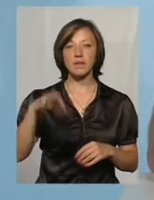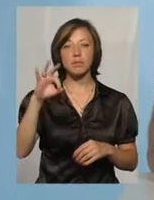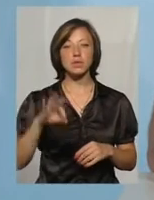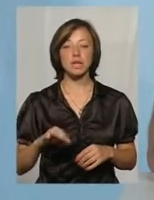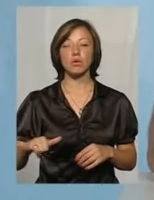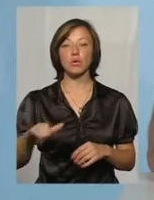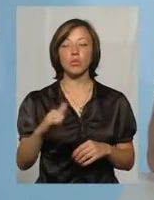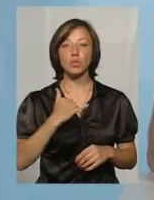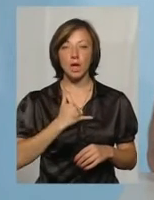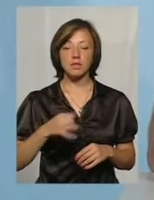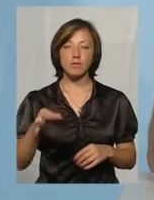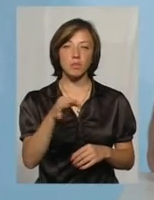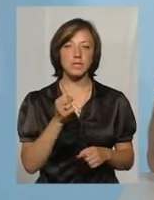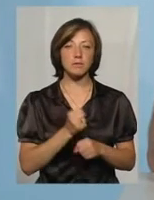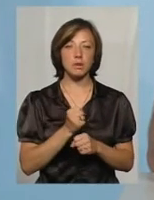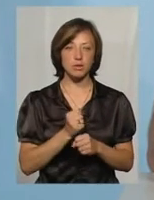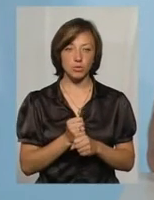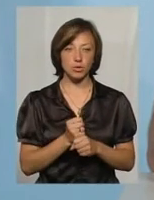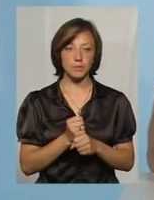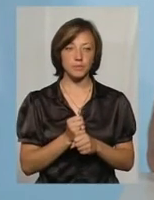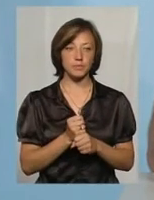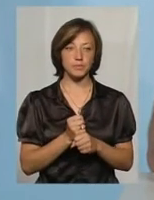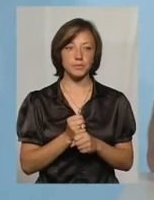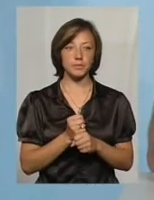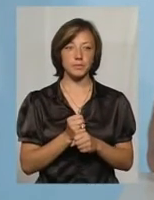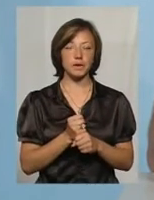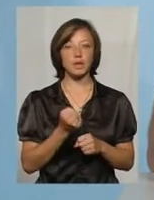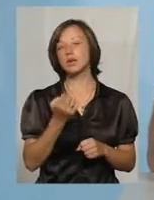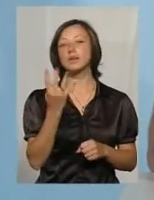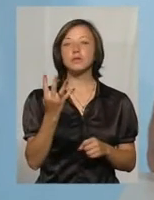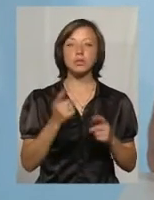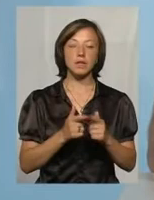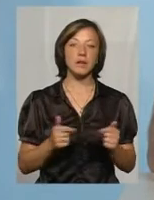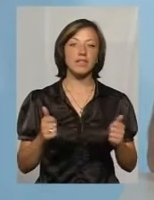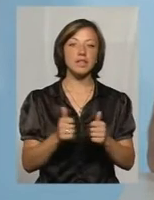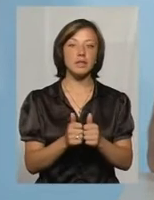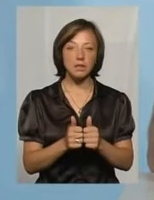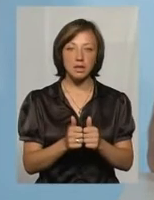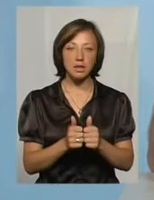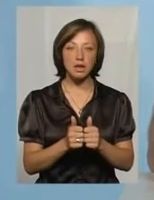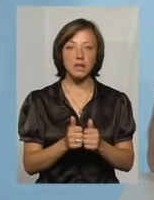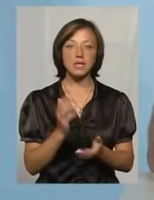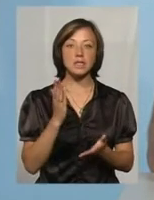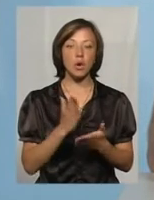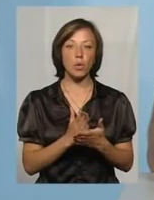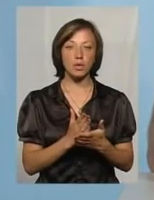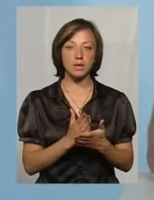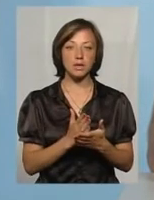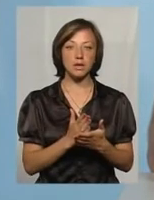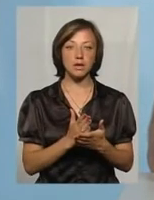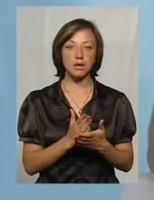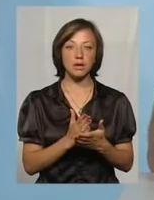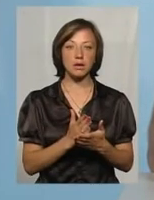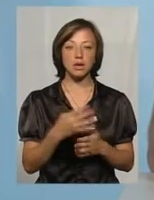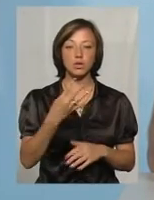теренах області функціонують чотири відділення. Знаходиться в даних